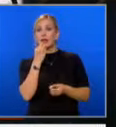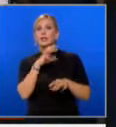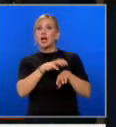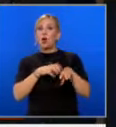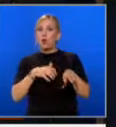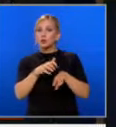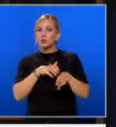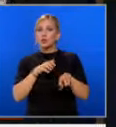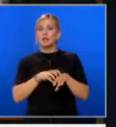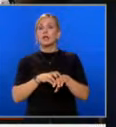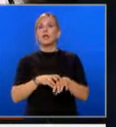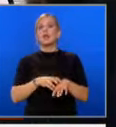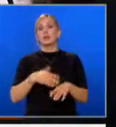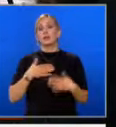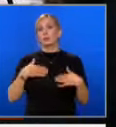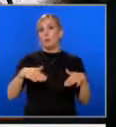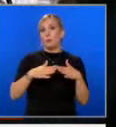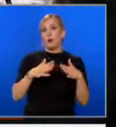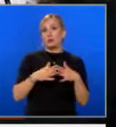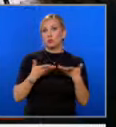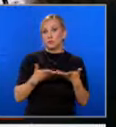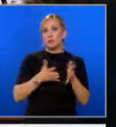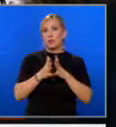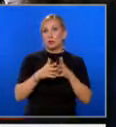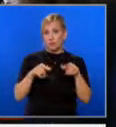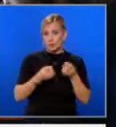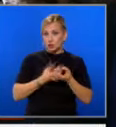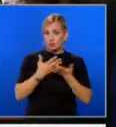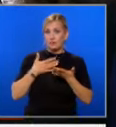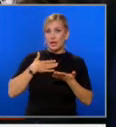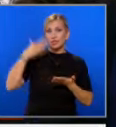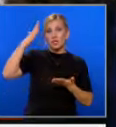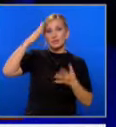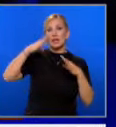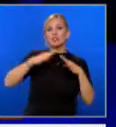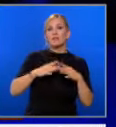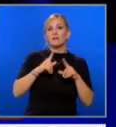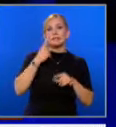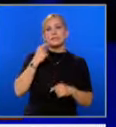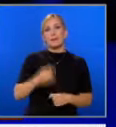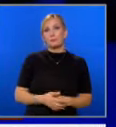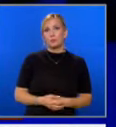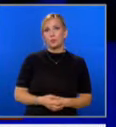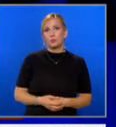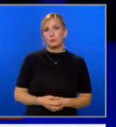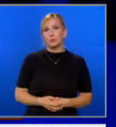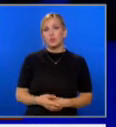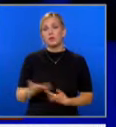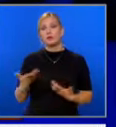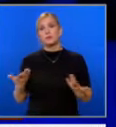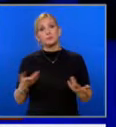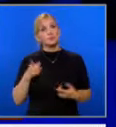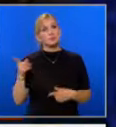ядат домашните любимци на хората. Ето това се случва в нашата страна и това е сранно. Твърдение, при които